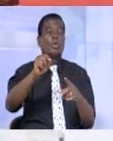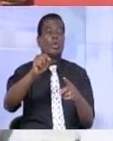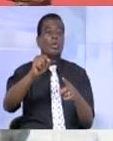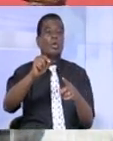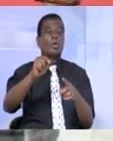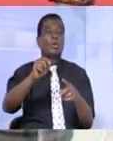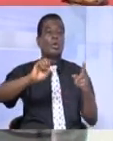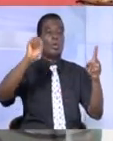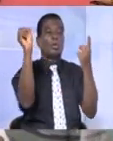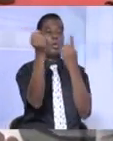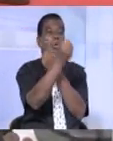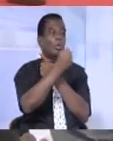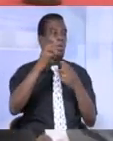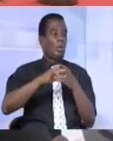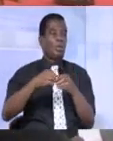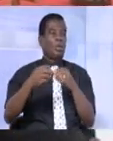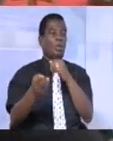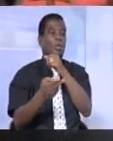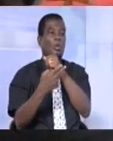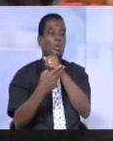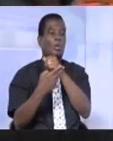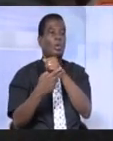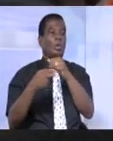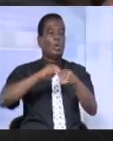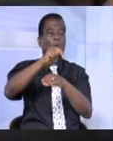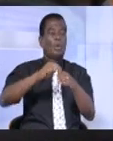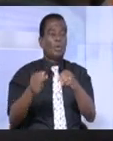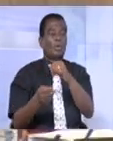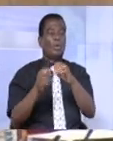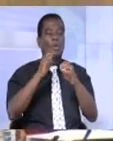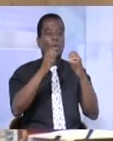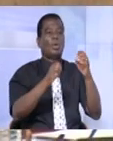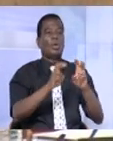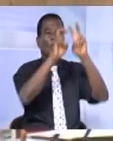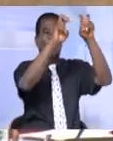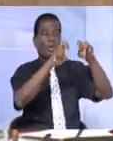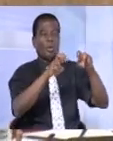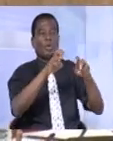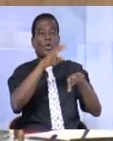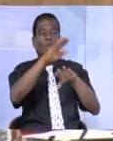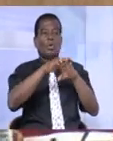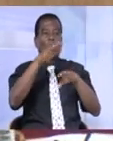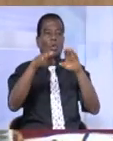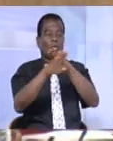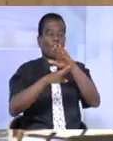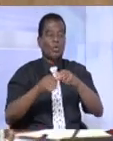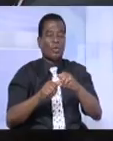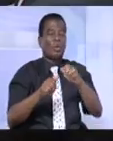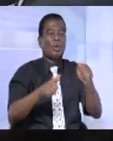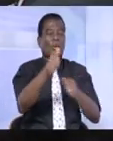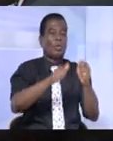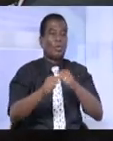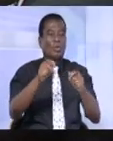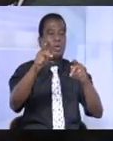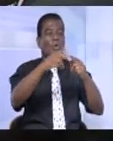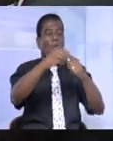la situation de la Caisse nationale d'épargne, actuellement sous administration provisoire, la réforme au niveau